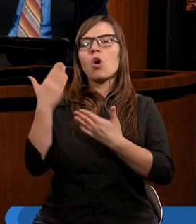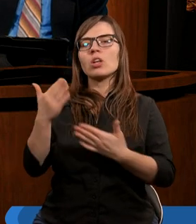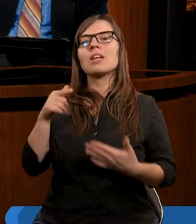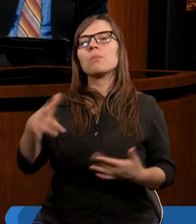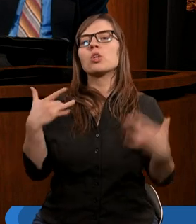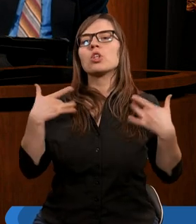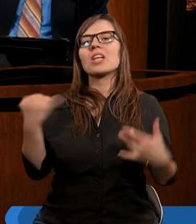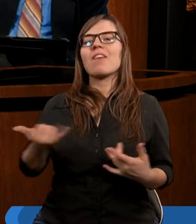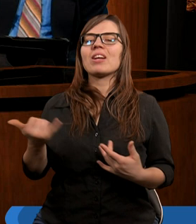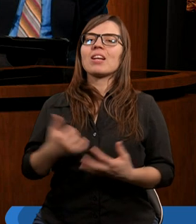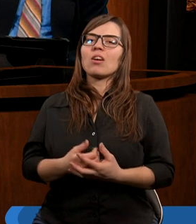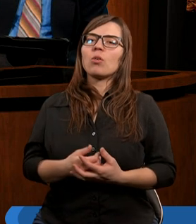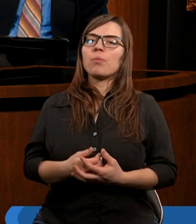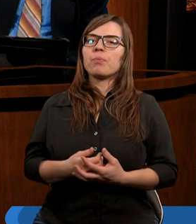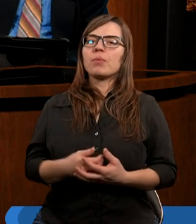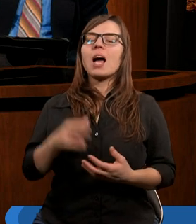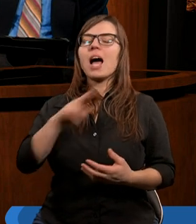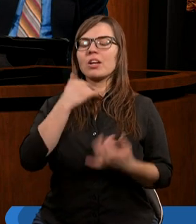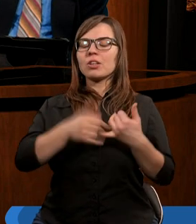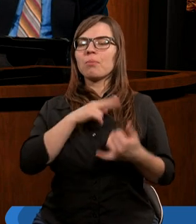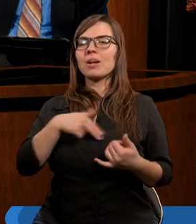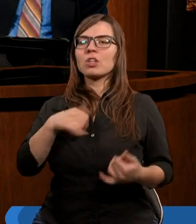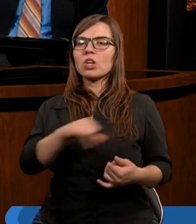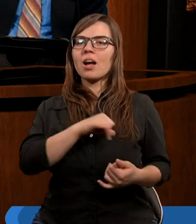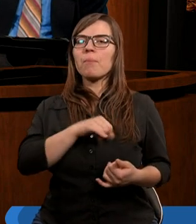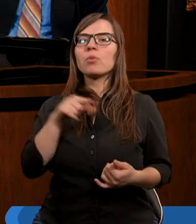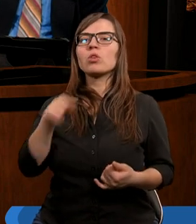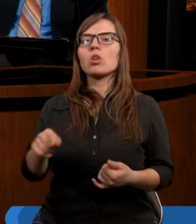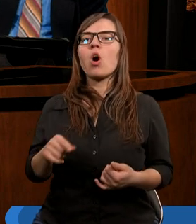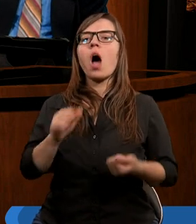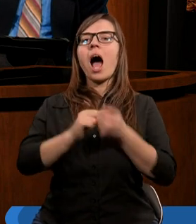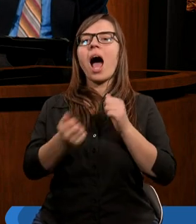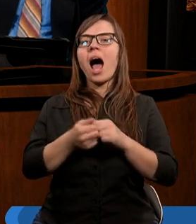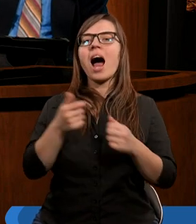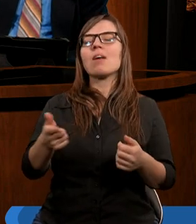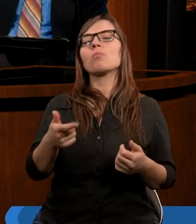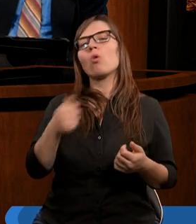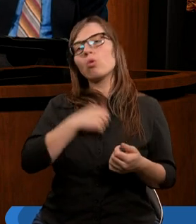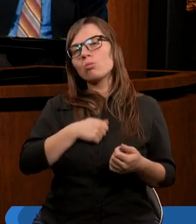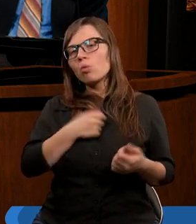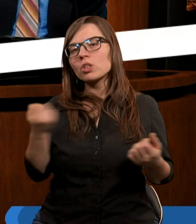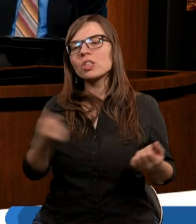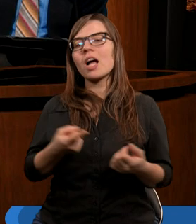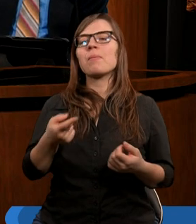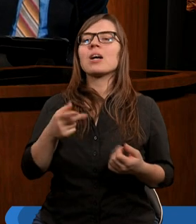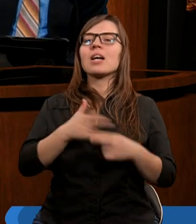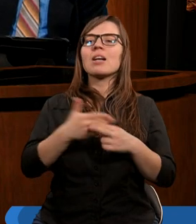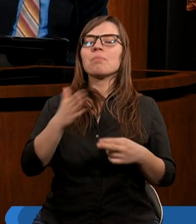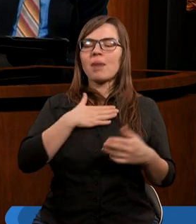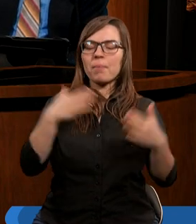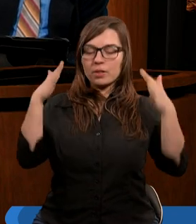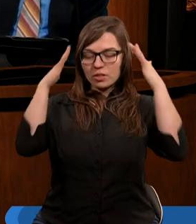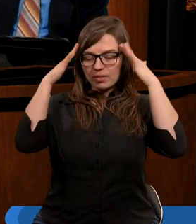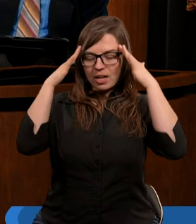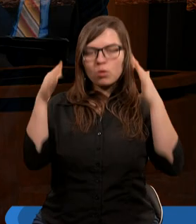życia wiecznego. A jeśli grzeszymy, to co? Bardzo się smucić trzeba. Kiedy mamy